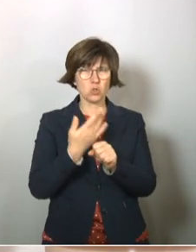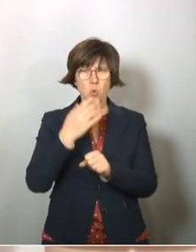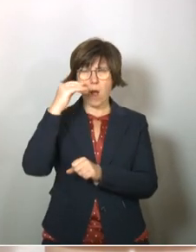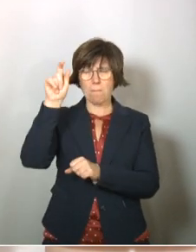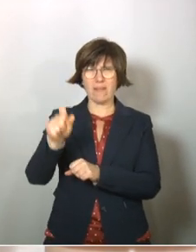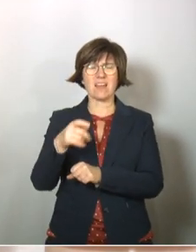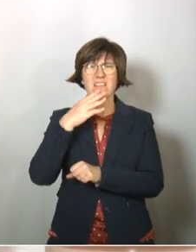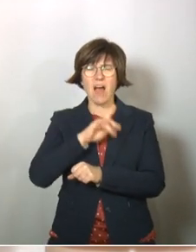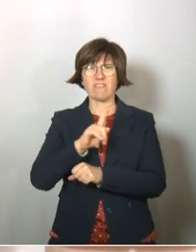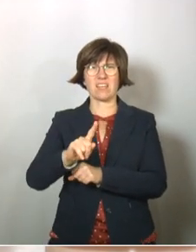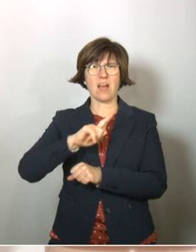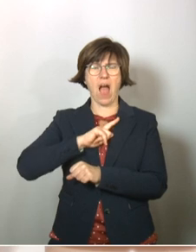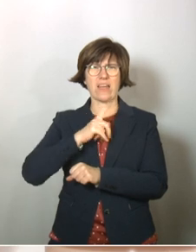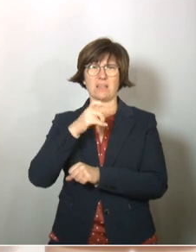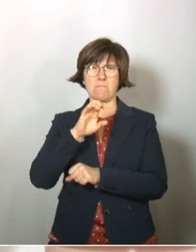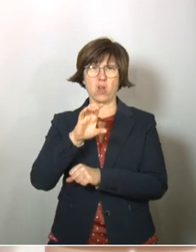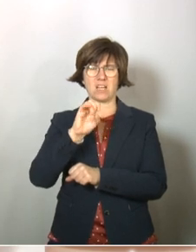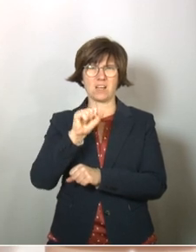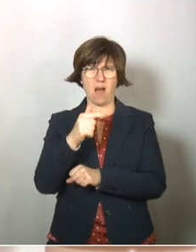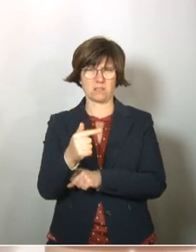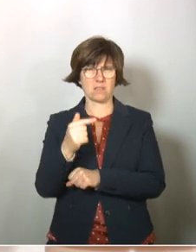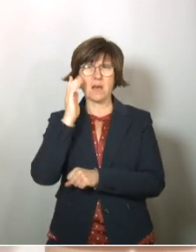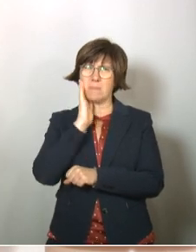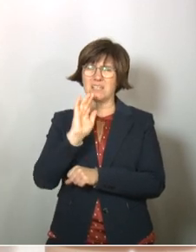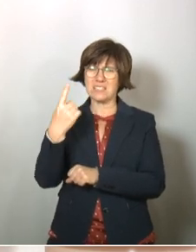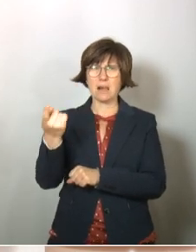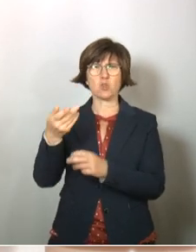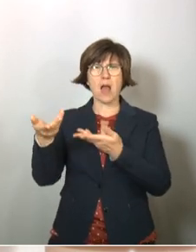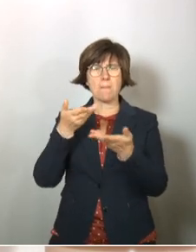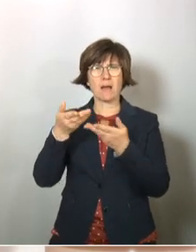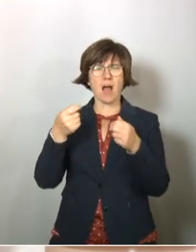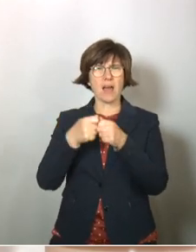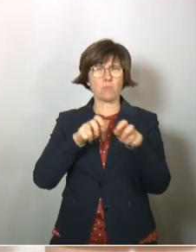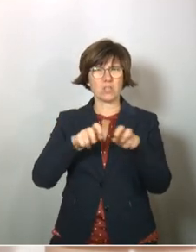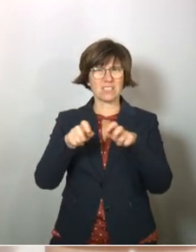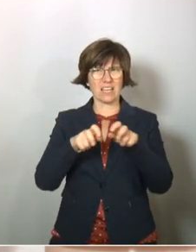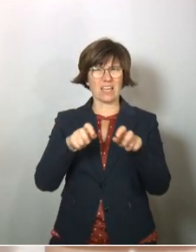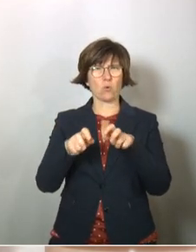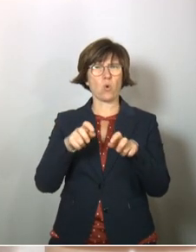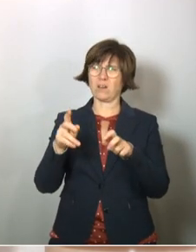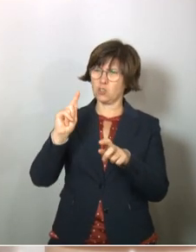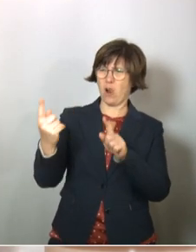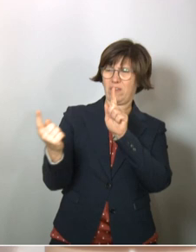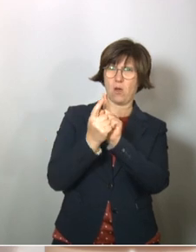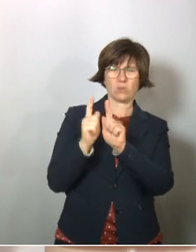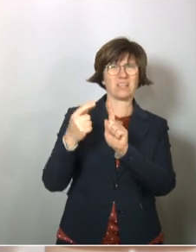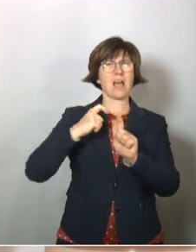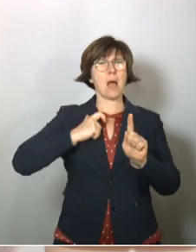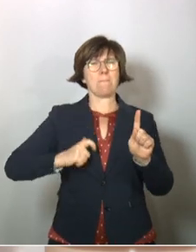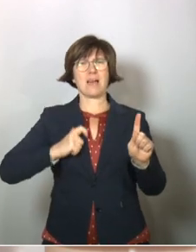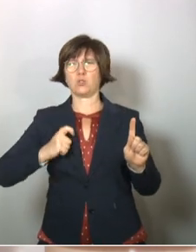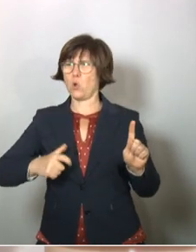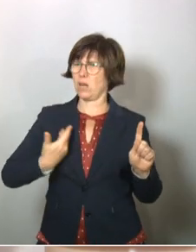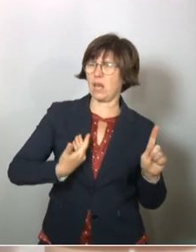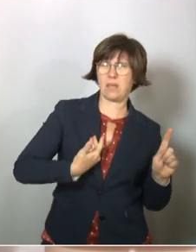Mann nicht einen eigenen Podcast haben. Der soll dann bitte schön als Berater der Bundesregierung fungieren und nicht sich persönlich